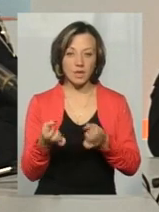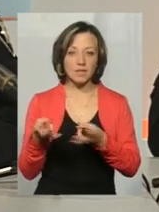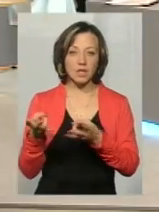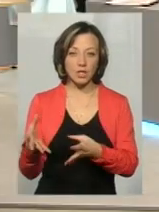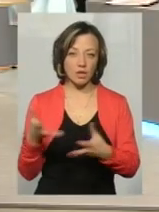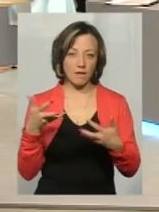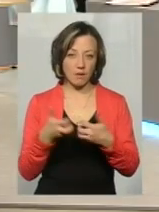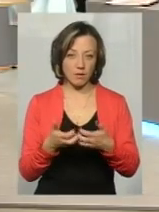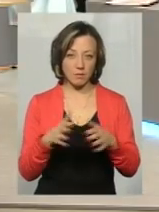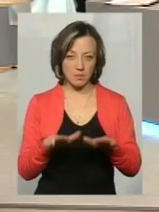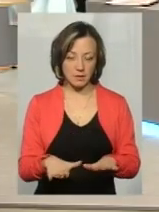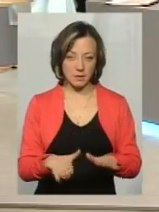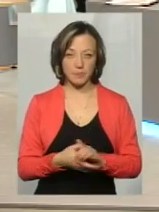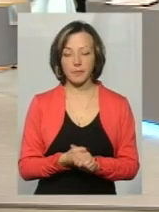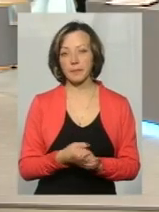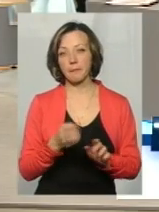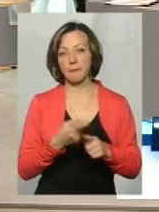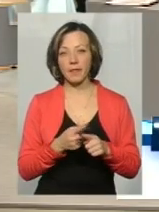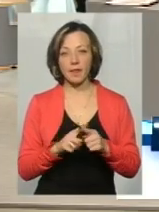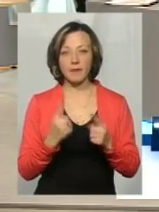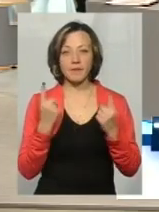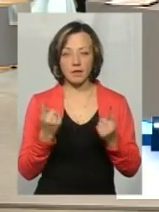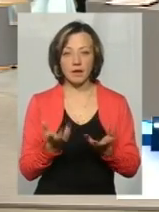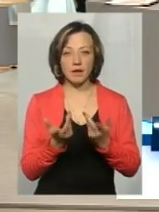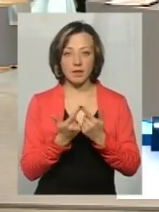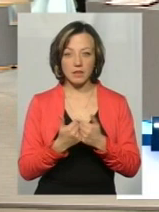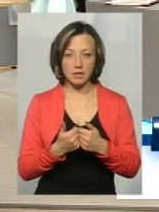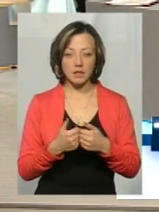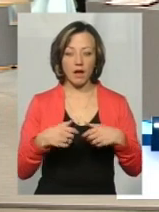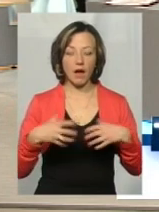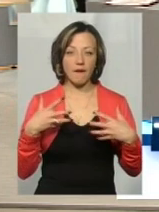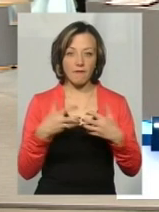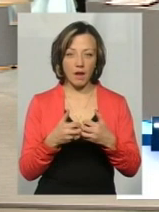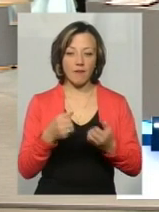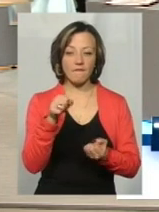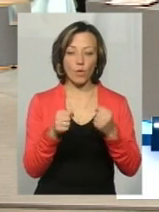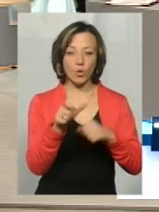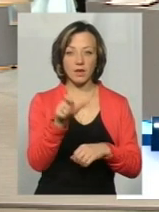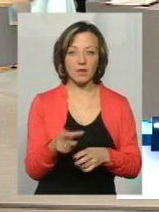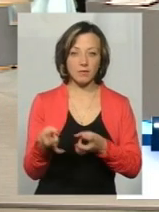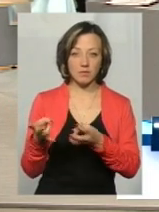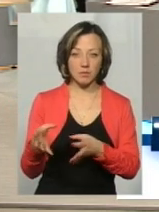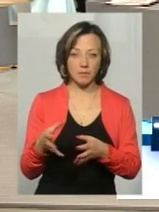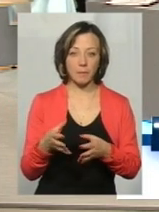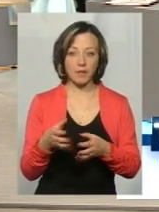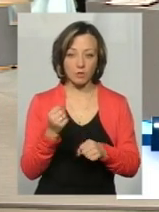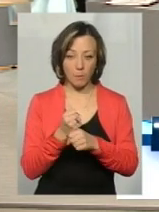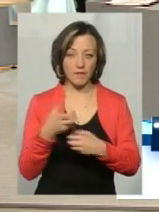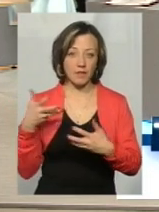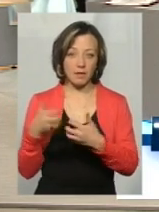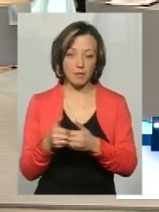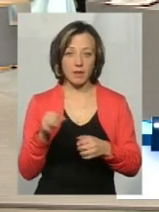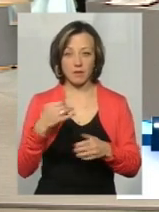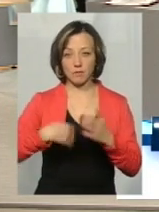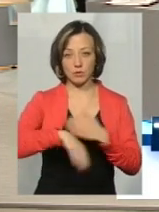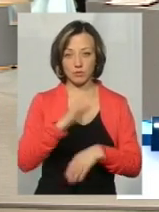дорожньотранспортної пригоди. Тобто, це велика кількість дорожньотранспортних пригод, в яких водії залишають місце. Тобто, скоїв ДТП? Скоїв ДТП